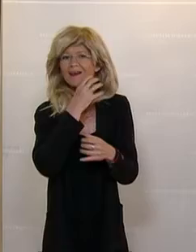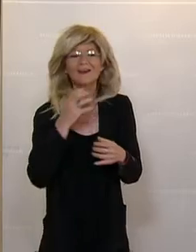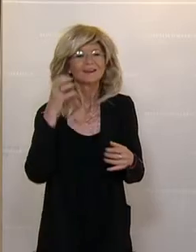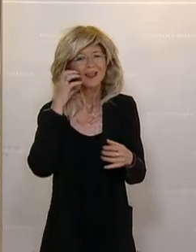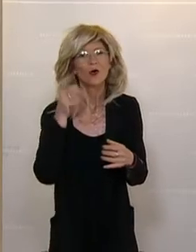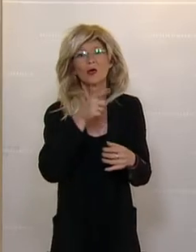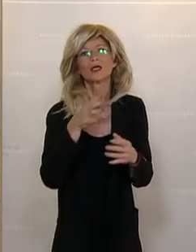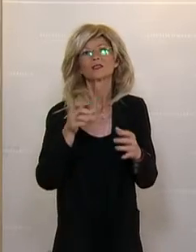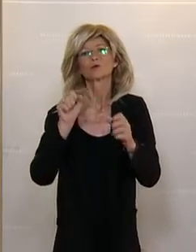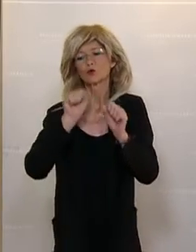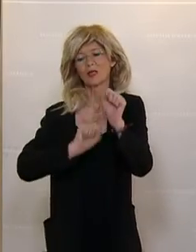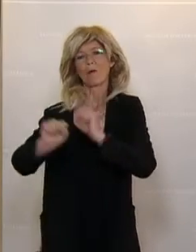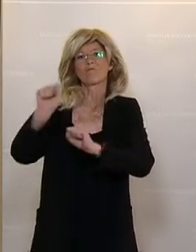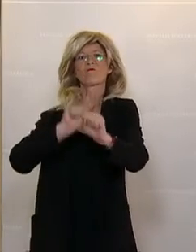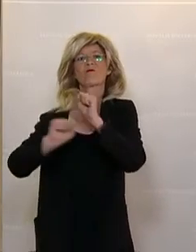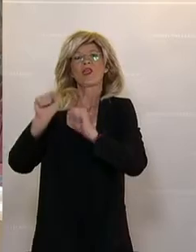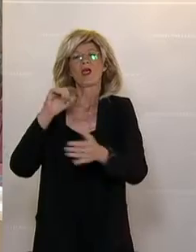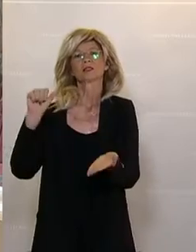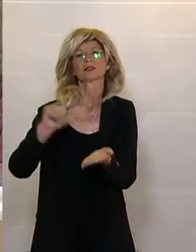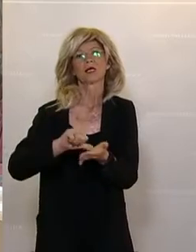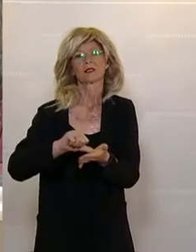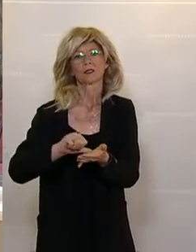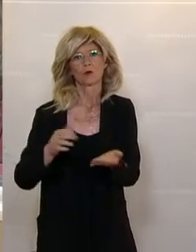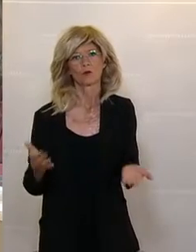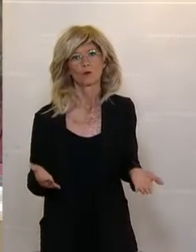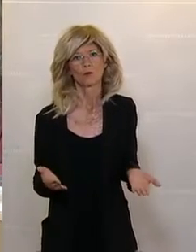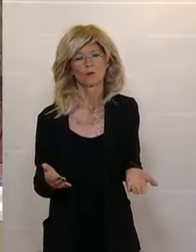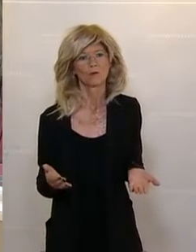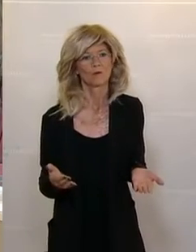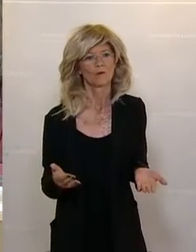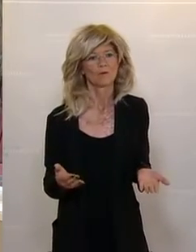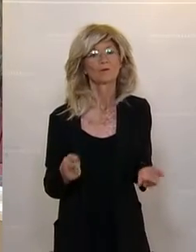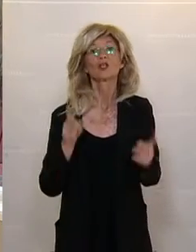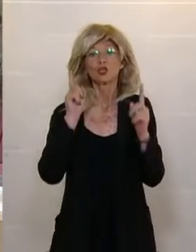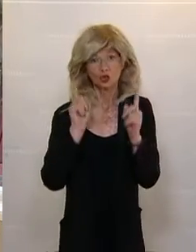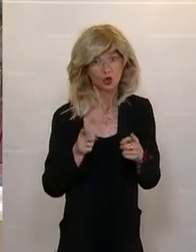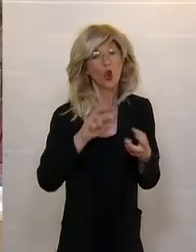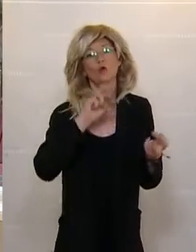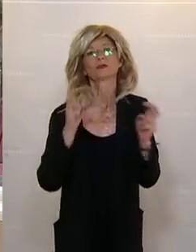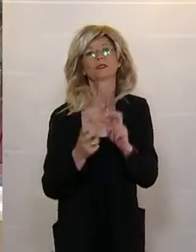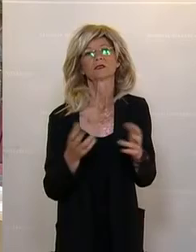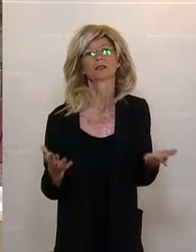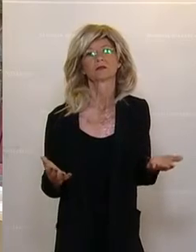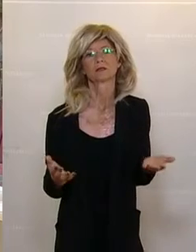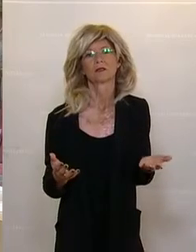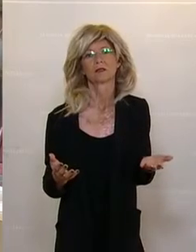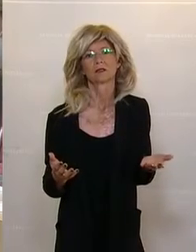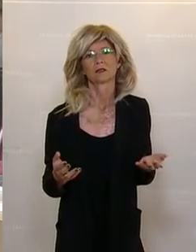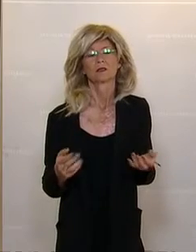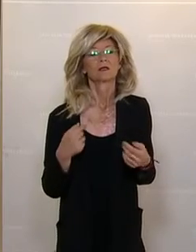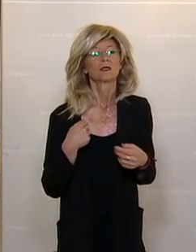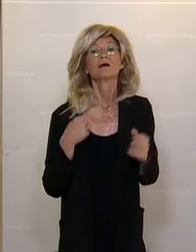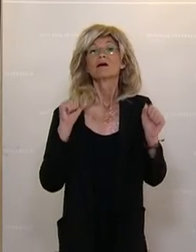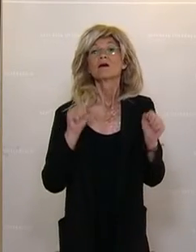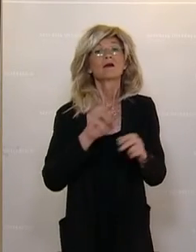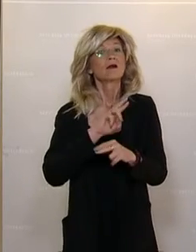wesentlichen Punkte, die wir umsetzen sollten. Und da kann ich nur appellieren an den